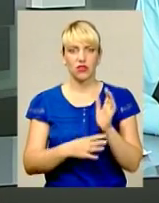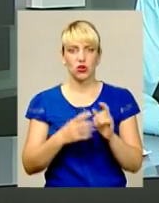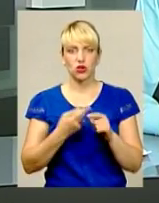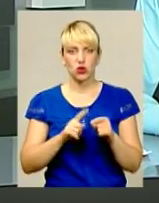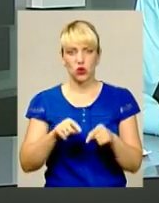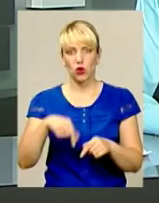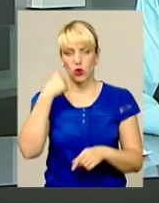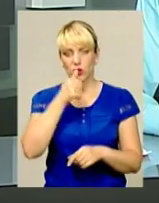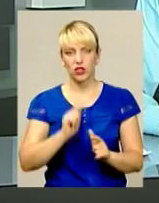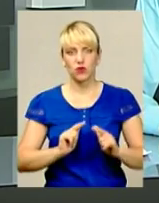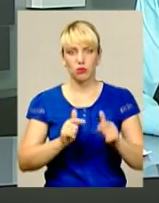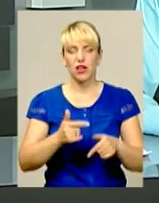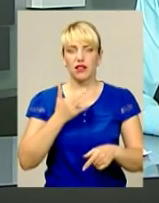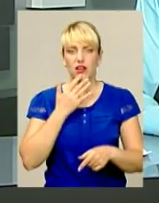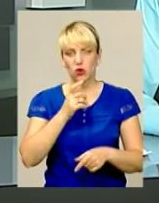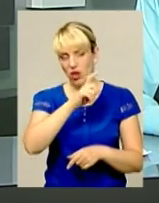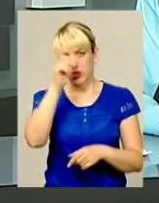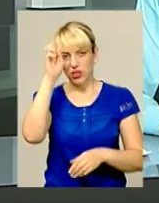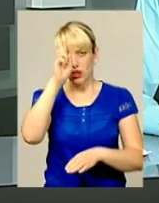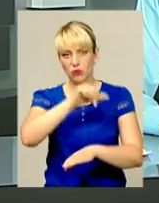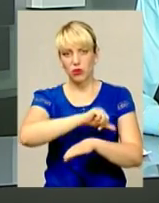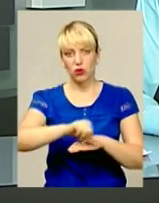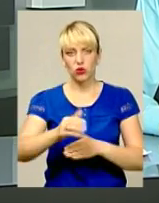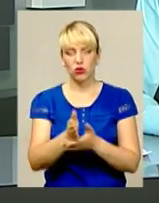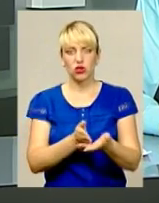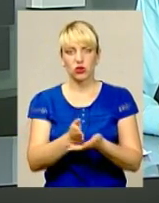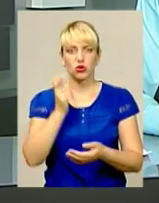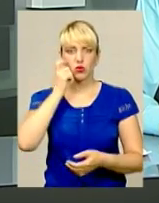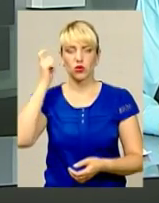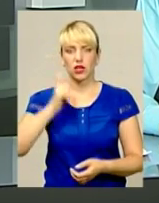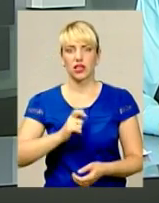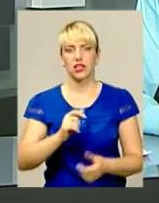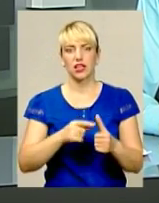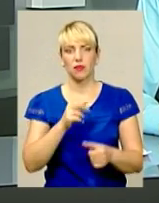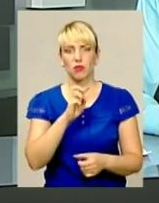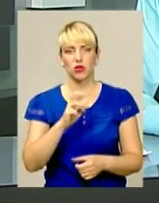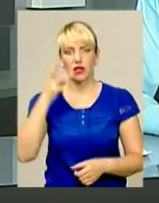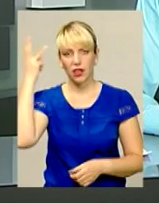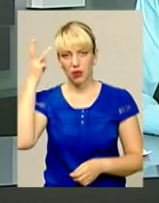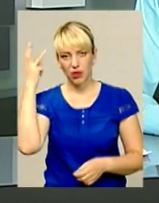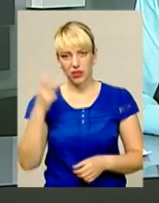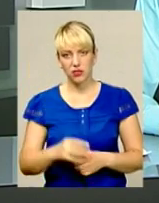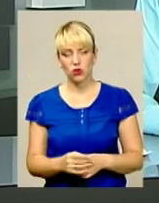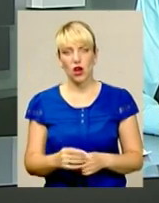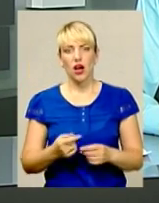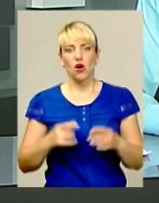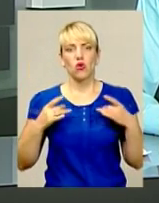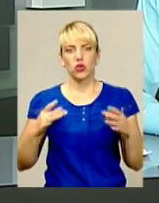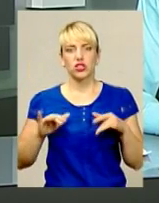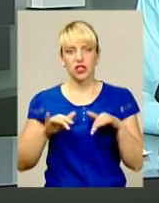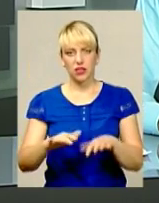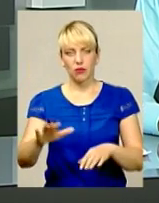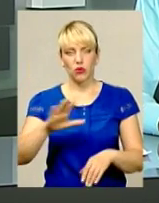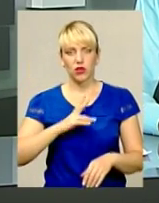цьогорічних вступників Національної академії Державної прикордонної служби України імені Богдана Хмельницького. Урочиста церемонія